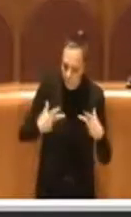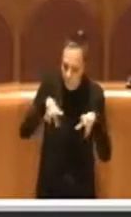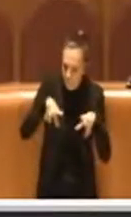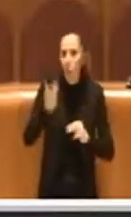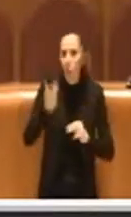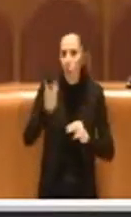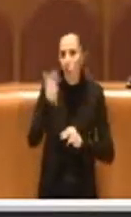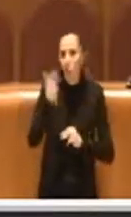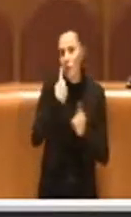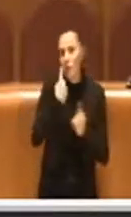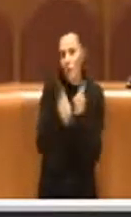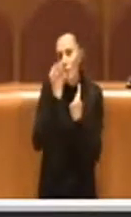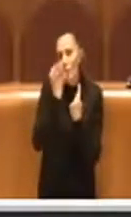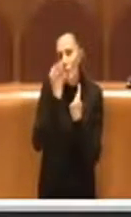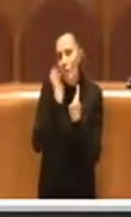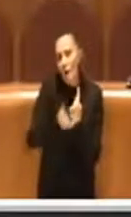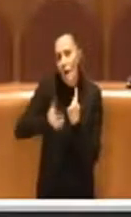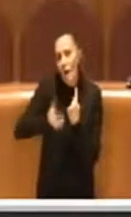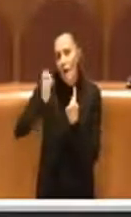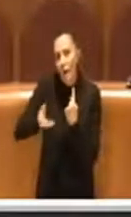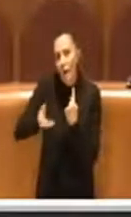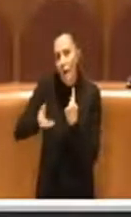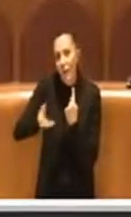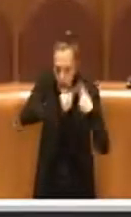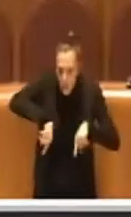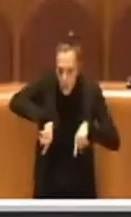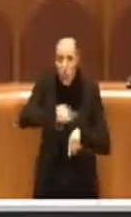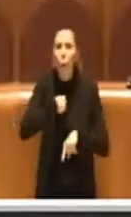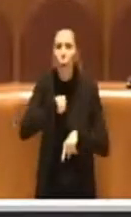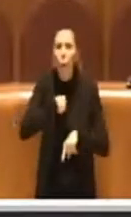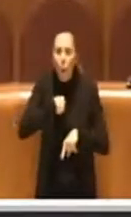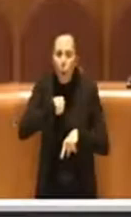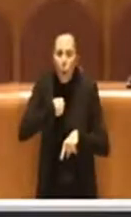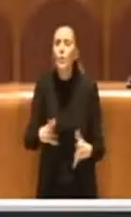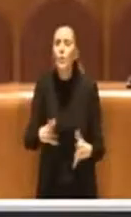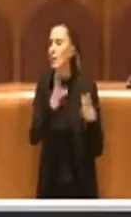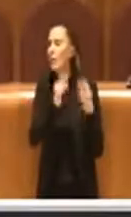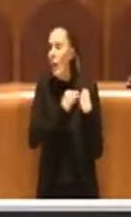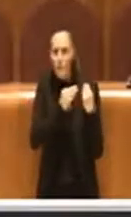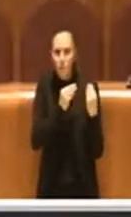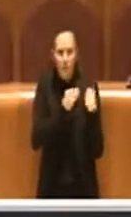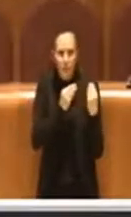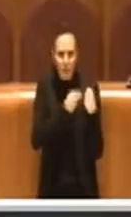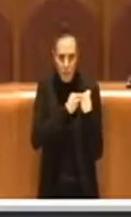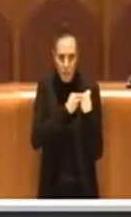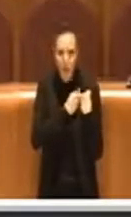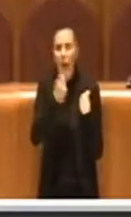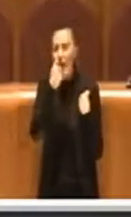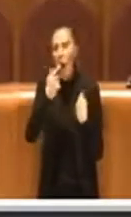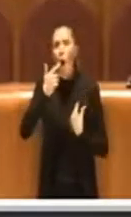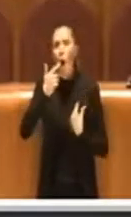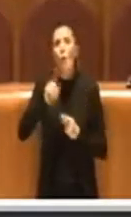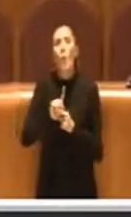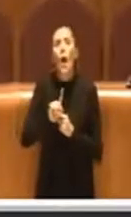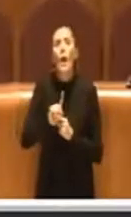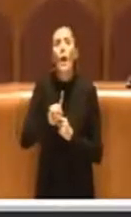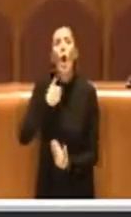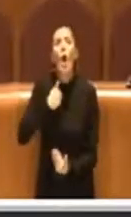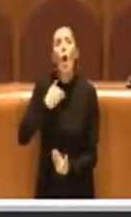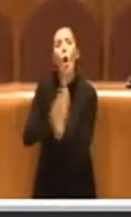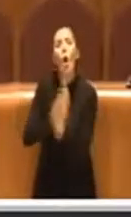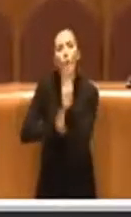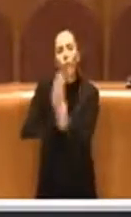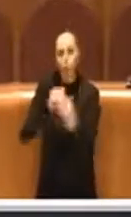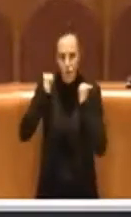questo binario e su questo binario ci assumiamo la nostra responsabilità nei confronti della città e dei cittadini che devono